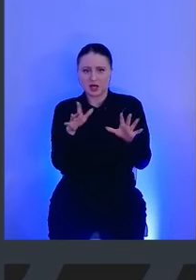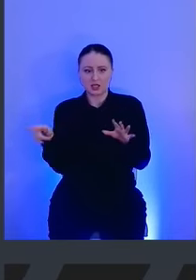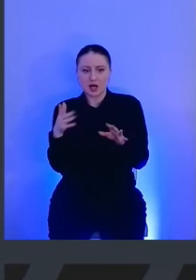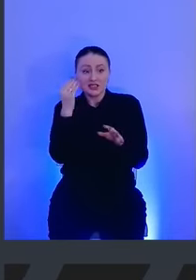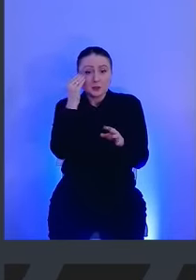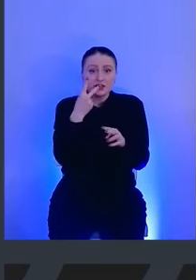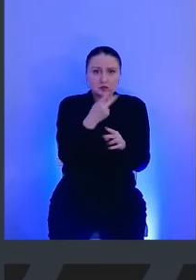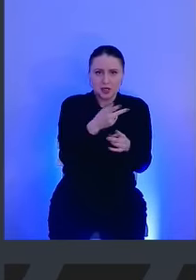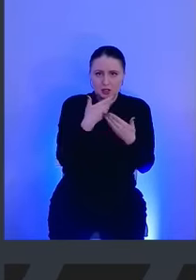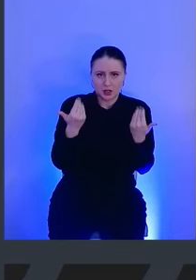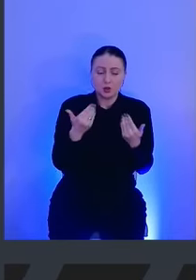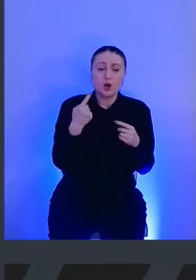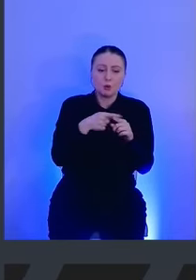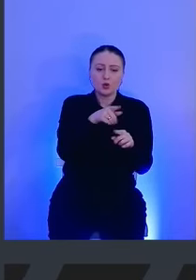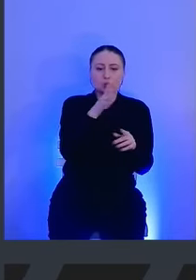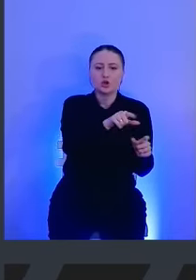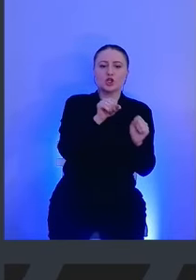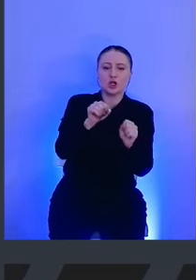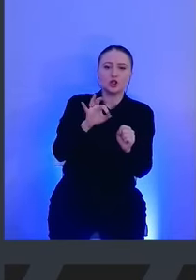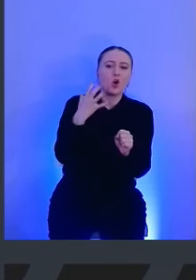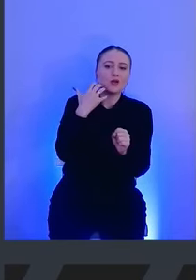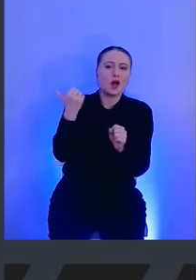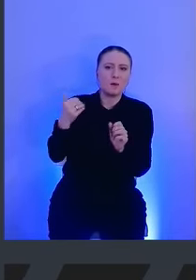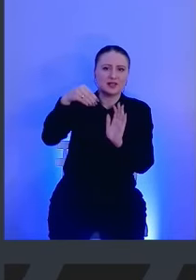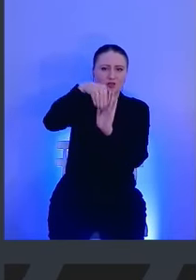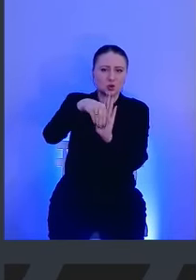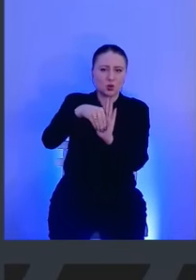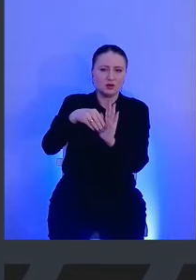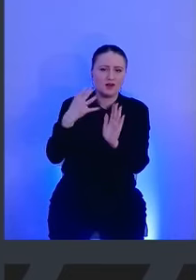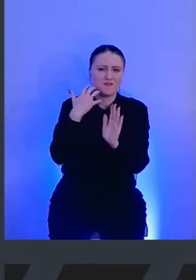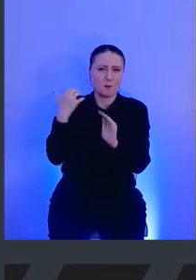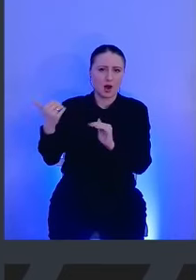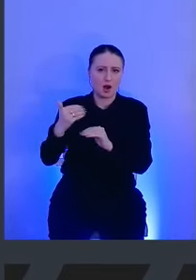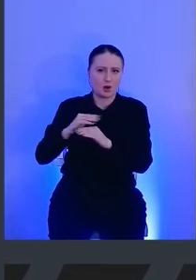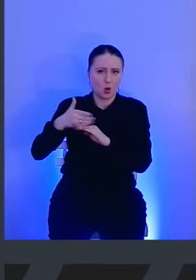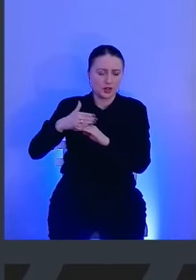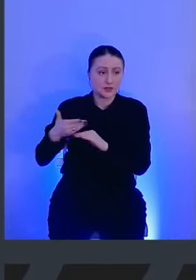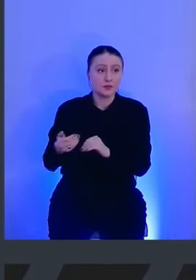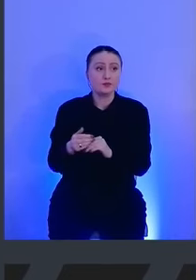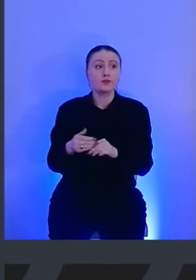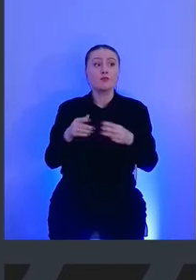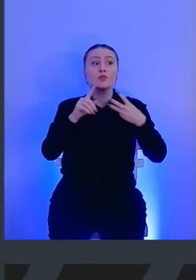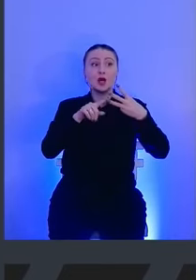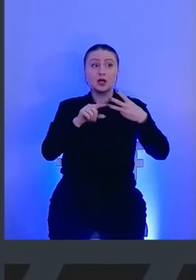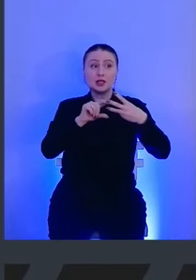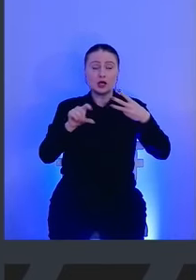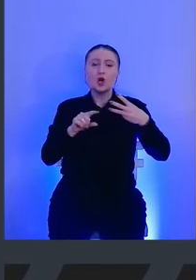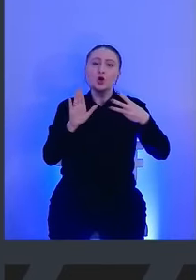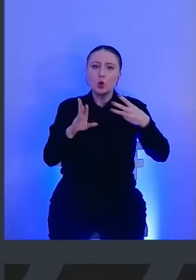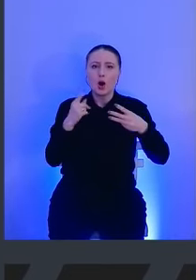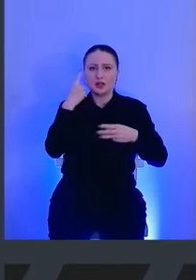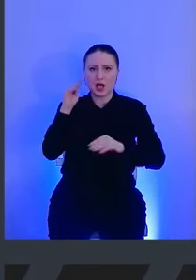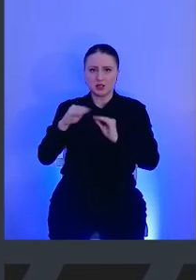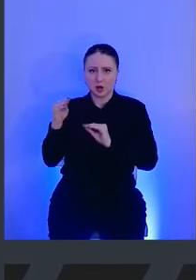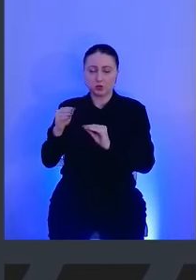какие-то будут защиты от Apple, встроенные в macOS. Третий вариант – он для разработчиков. Если вы